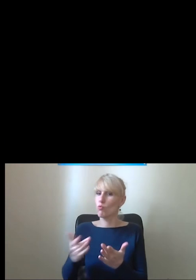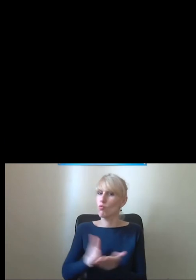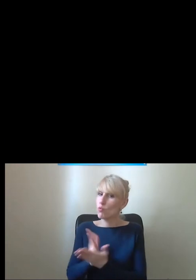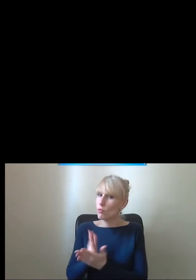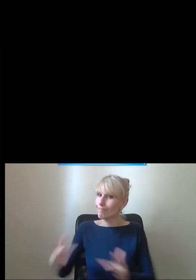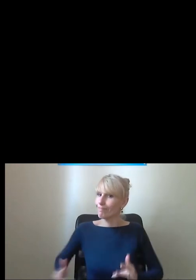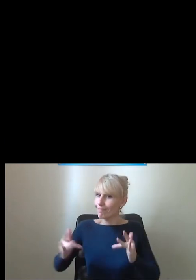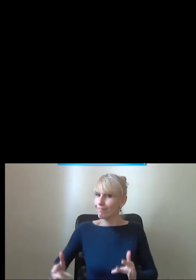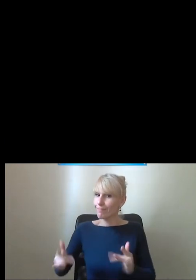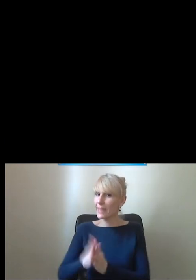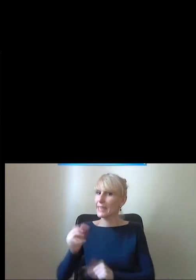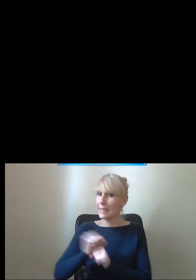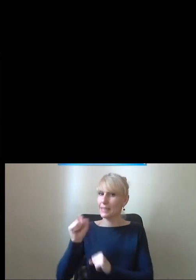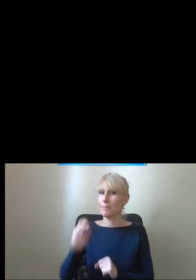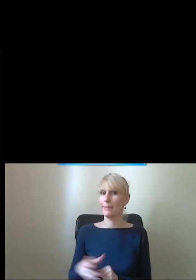rozwiązań.